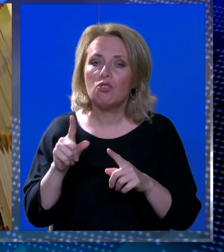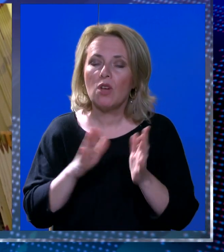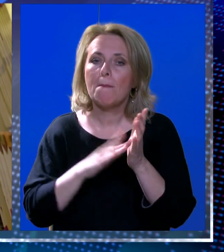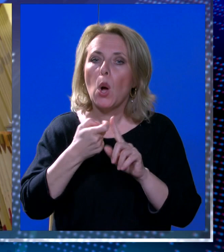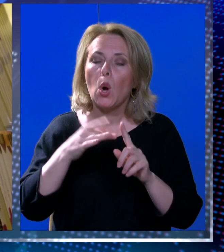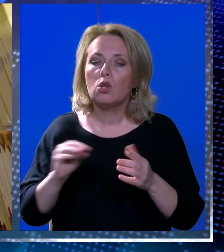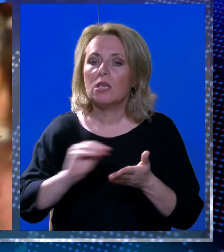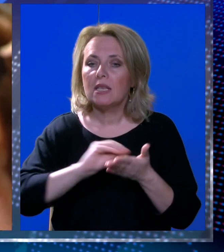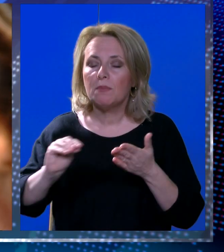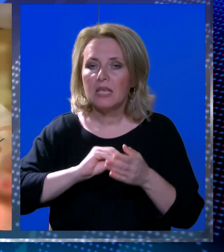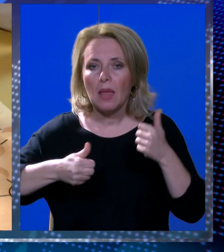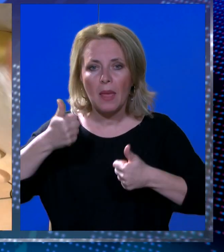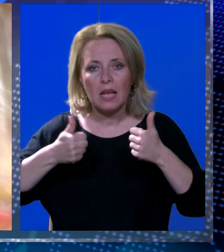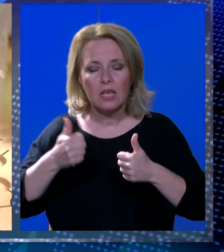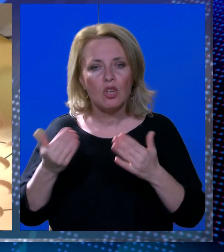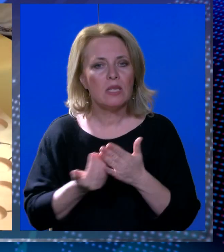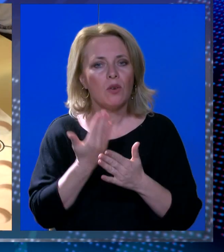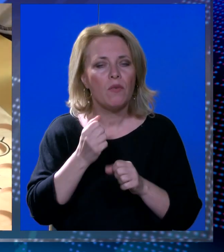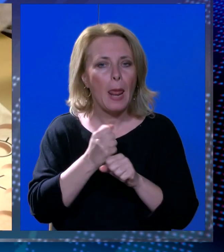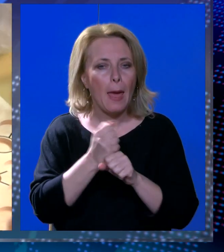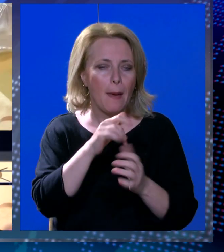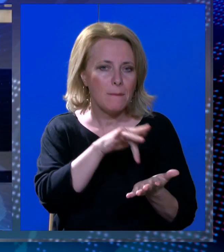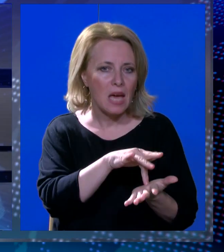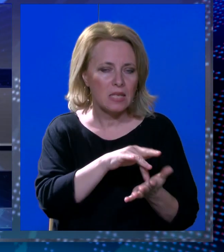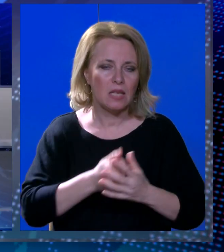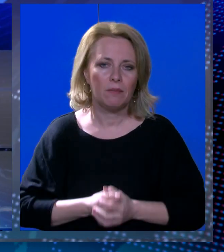u Djećem vrtiću raspisali natječaj za nekoliko radnih mjesta.